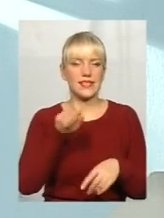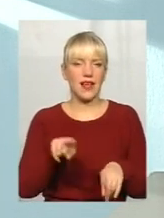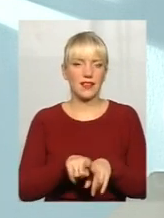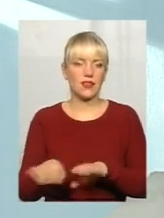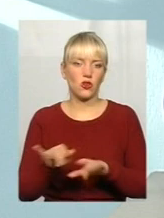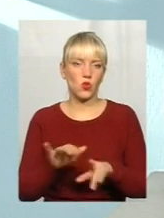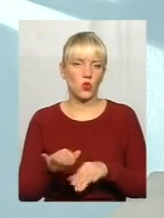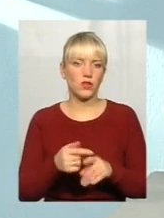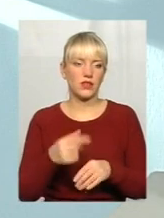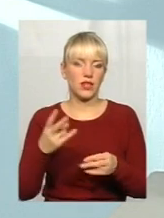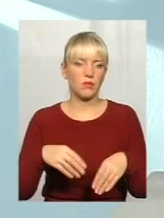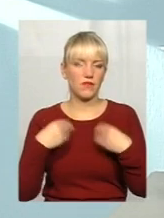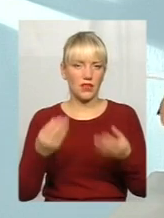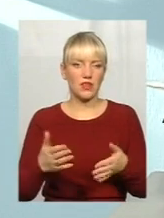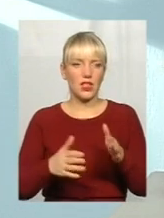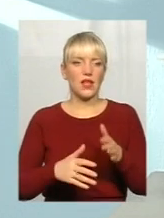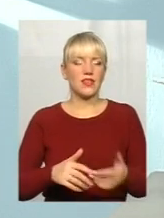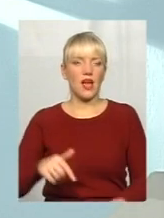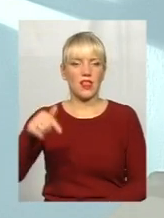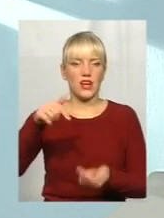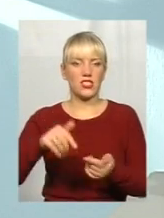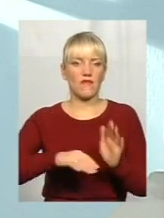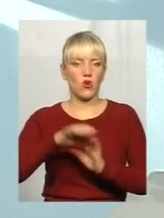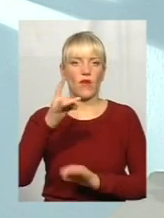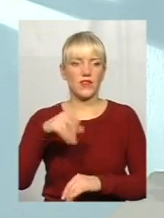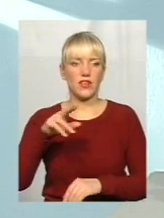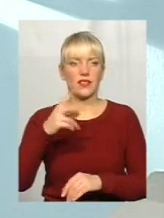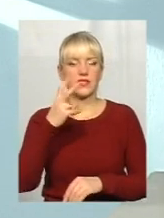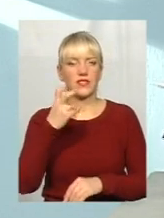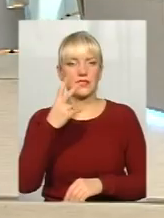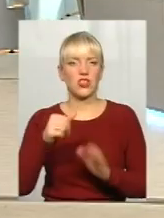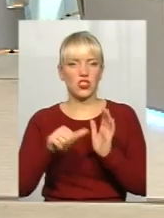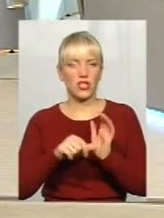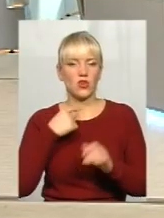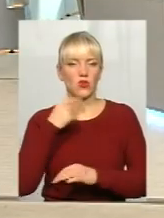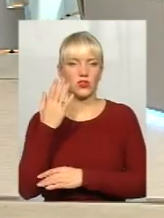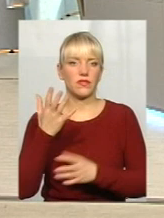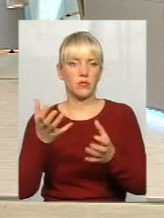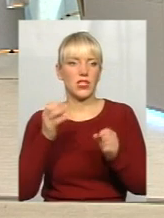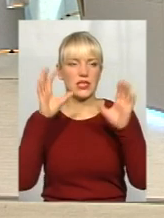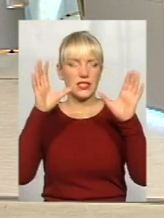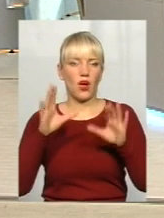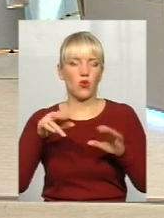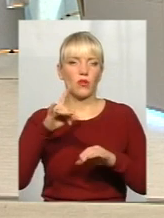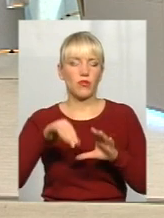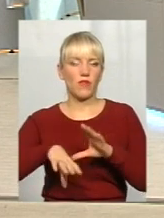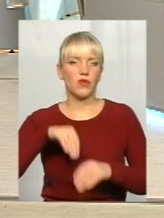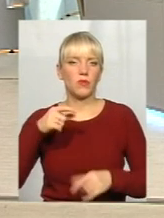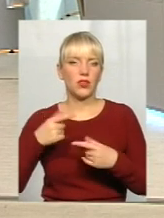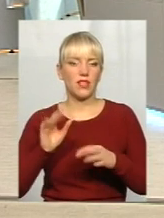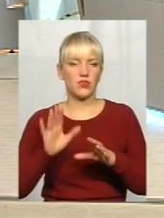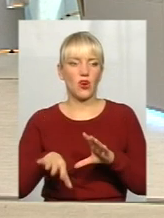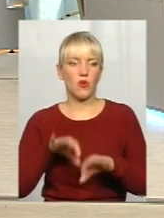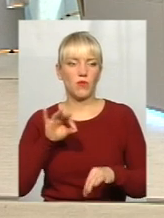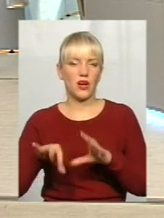віддати Верховній Раді належне. От вона змогла. 226 голосів. І прийняли прогресивний закон про вибори. Де вже обирають